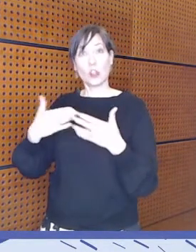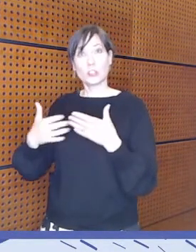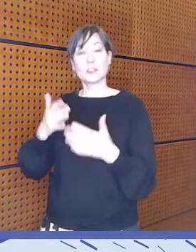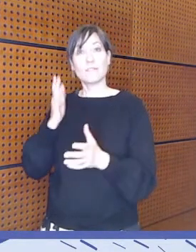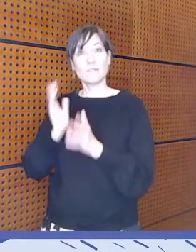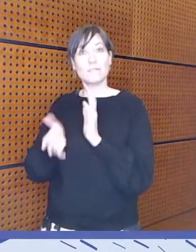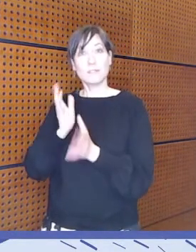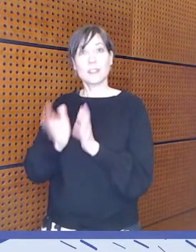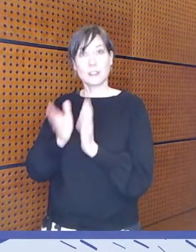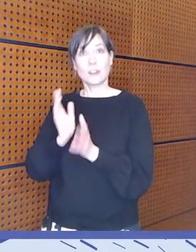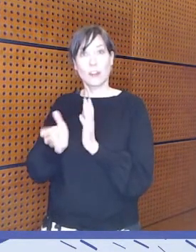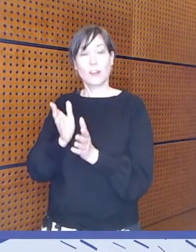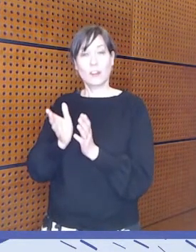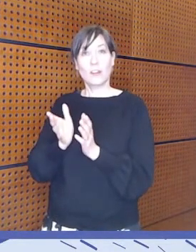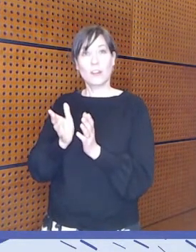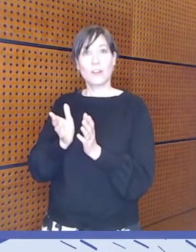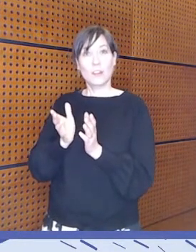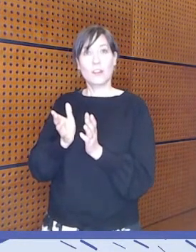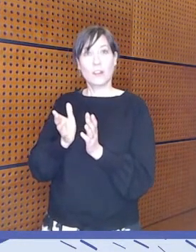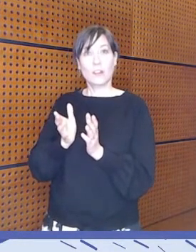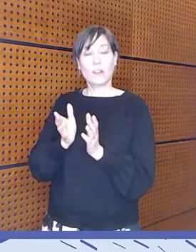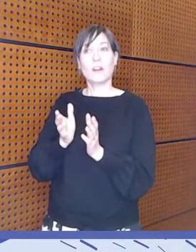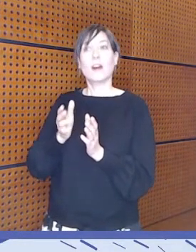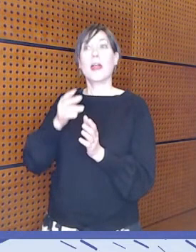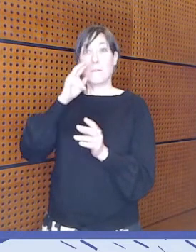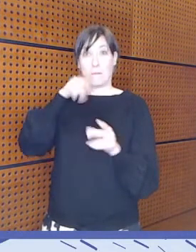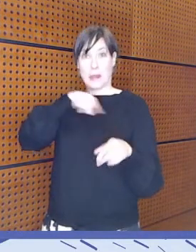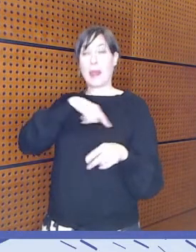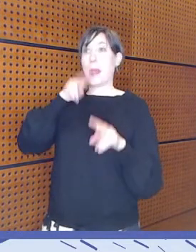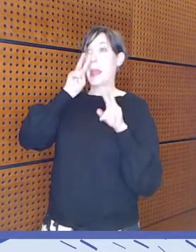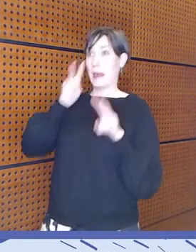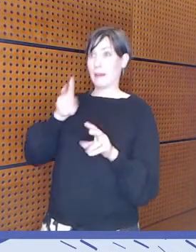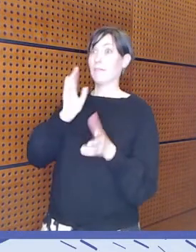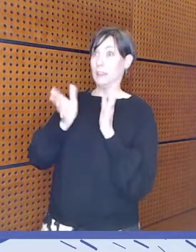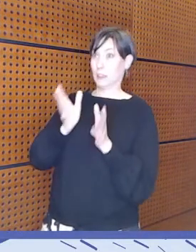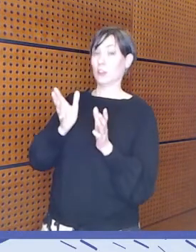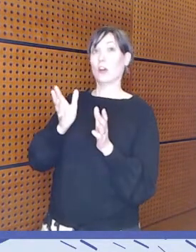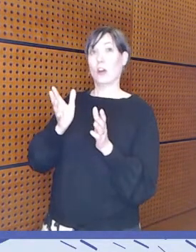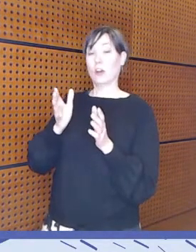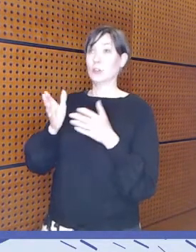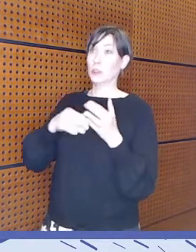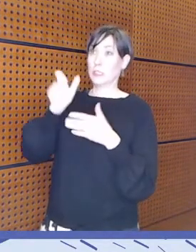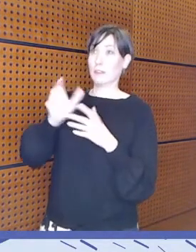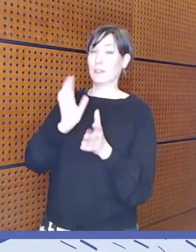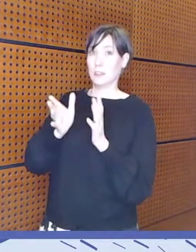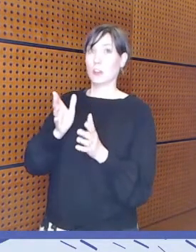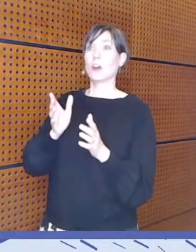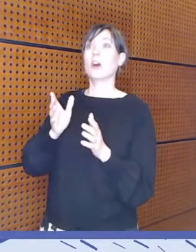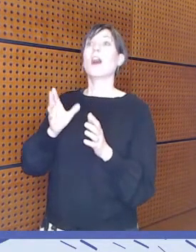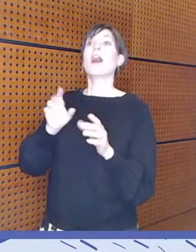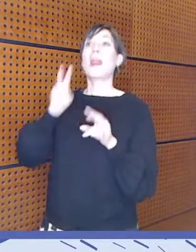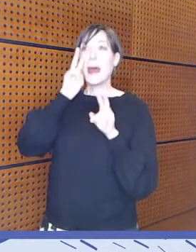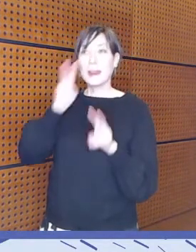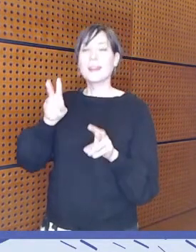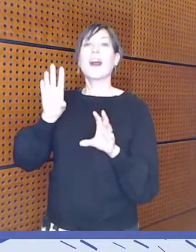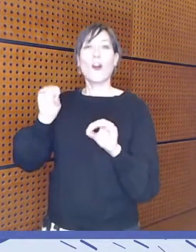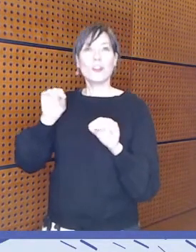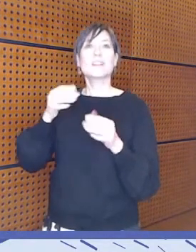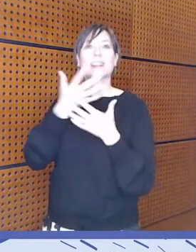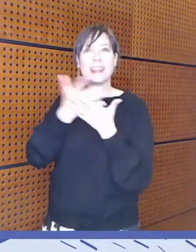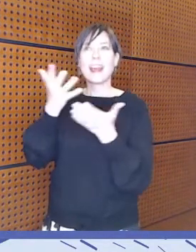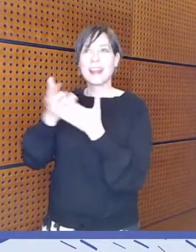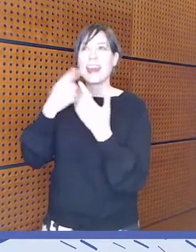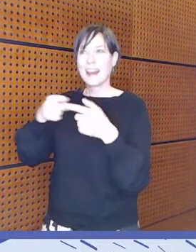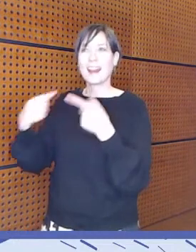meille, ja me nähdään sitä, ja se varmasti auttaa meitä ymmärtämään, että on tosi paljon erilaisia kieliä esimerkiksi. Tuleeko, onko